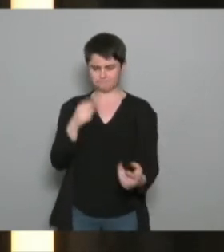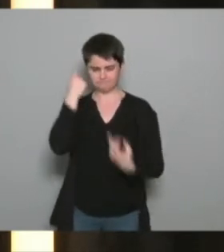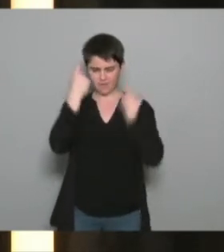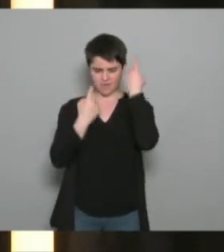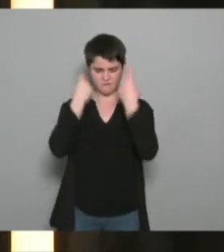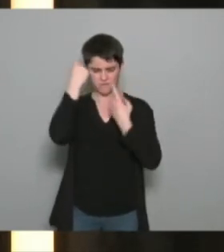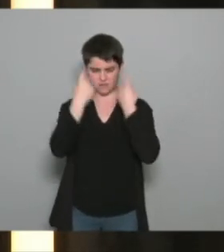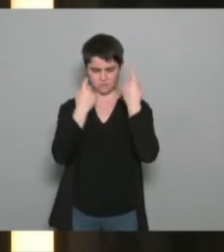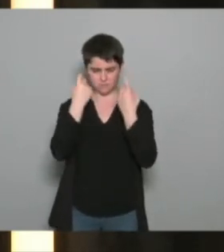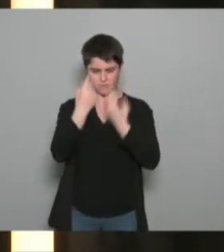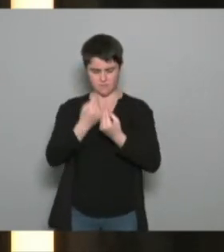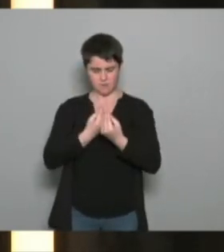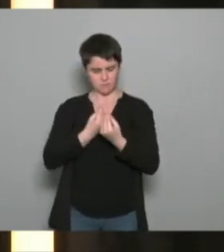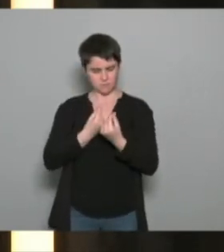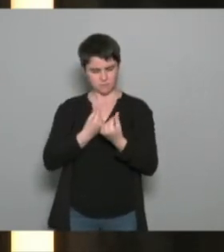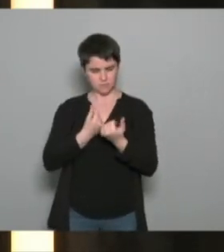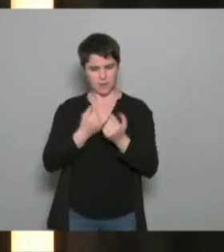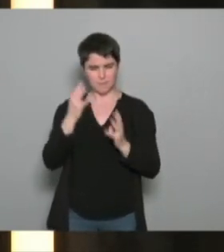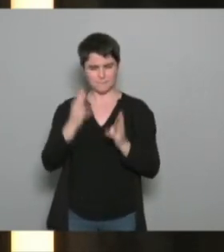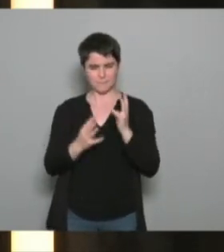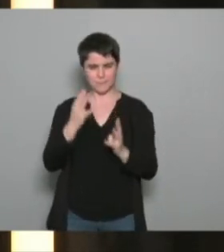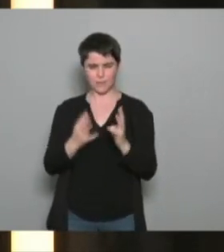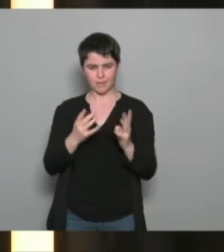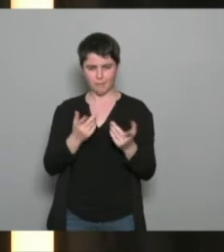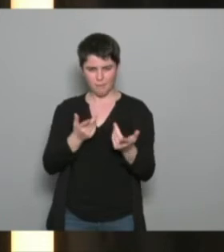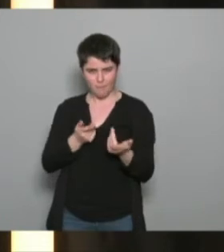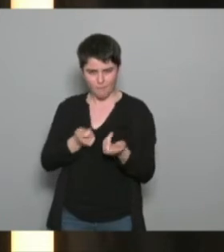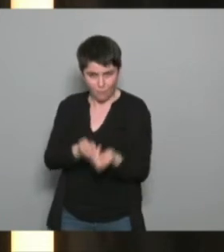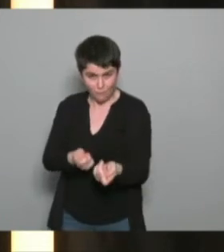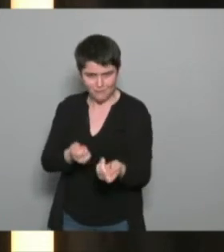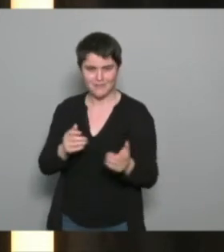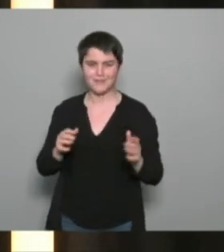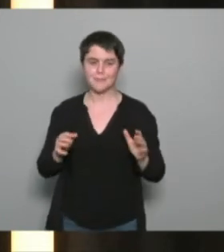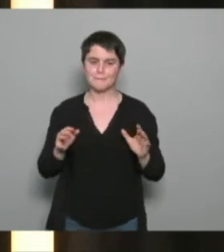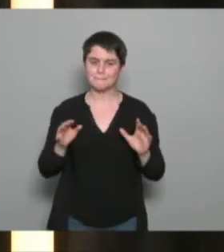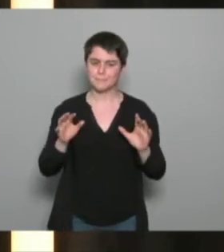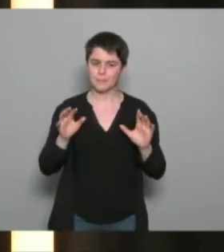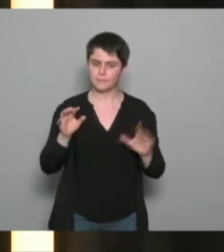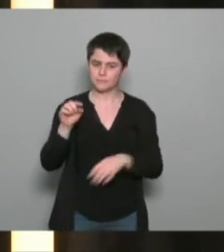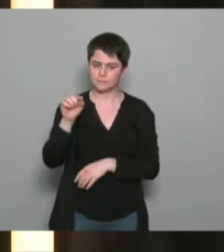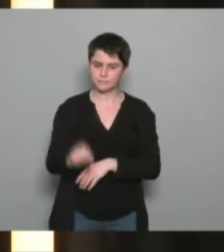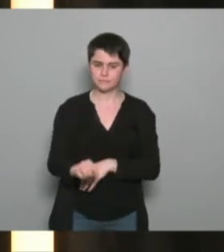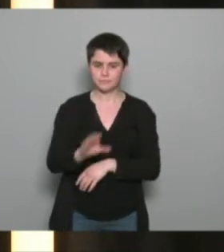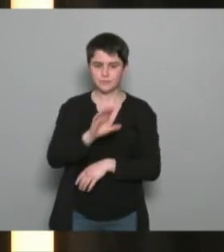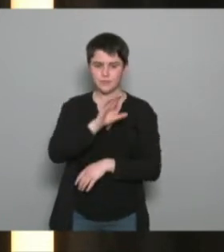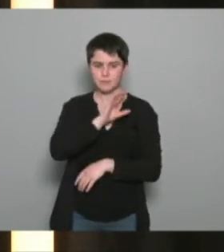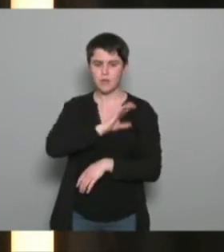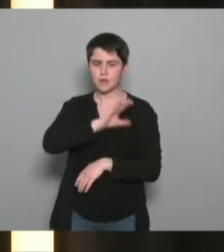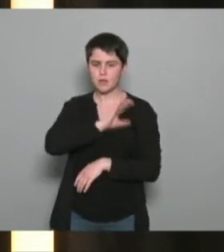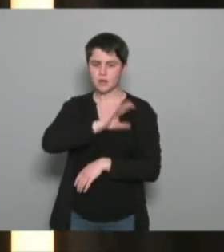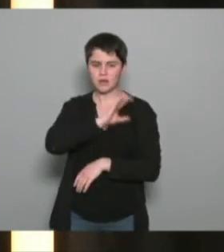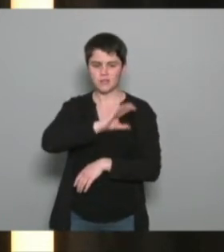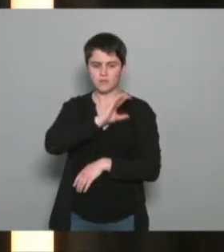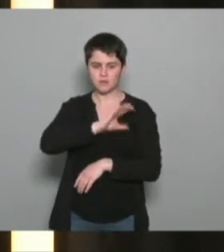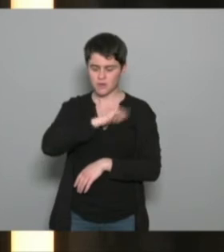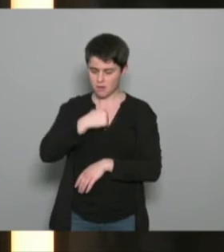qui peut s'opérer et je vais peut-être être un peu provoque en disant mais il y a une décomplexification qui doit s'opérer c'est à dire